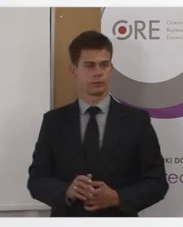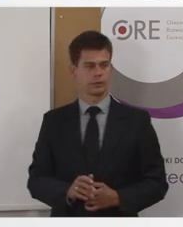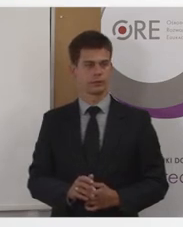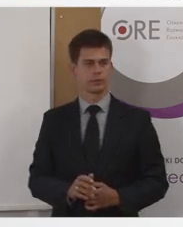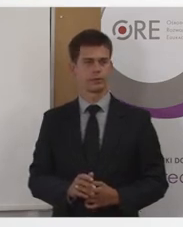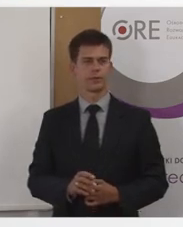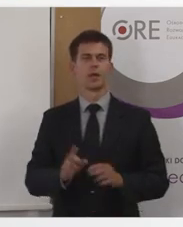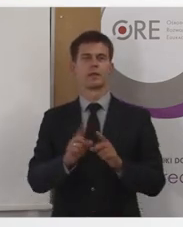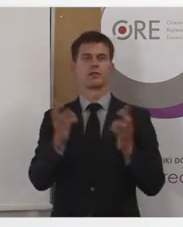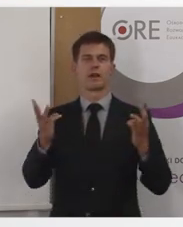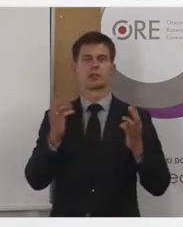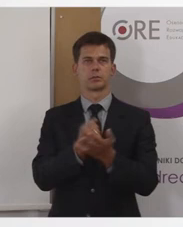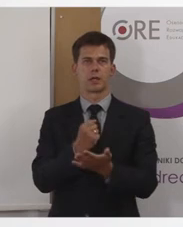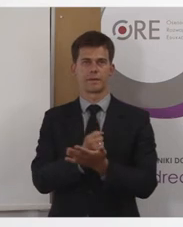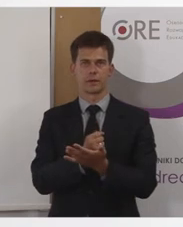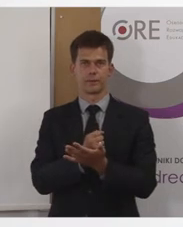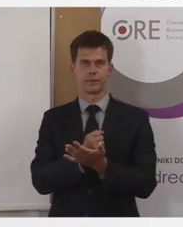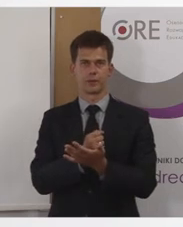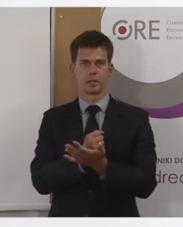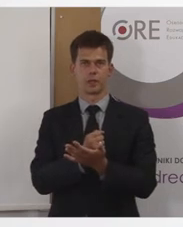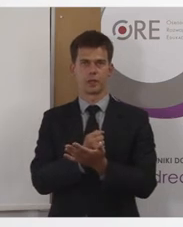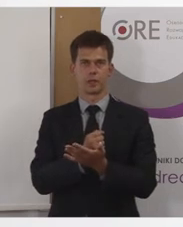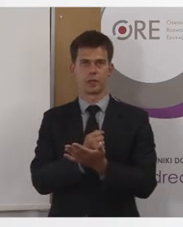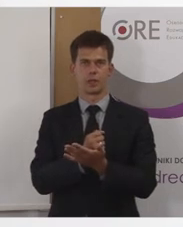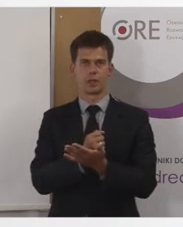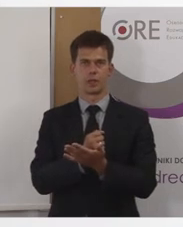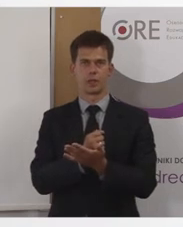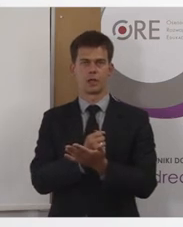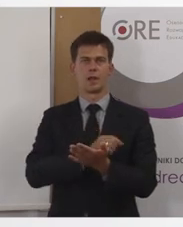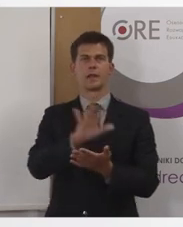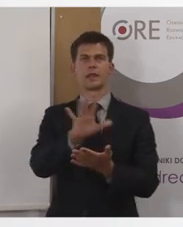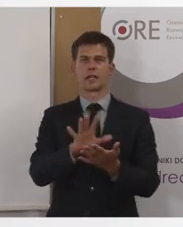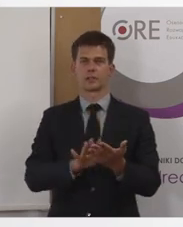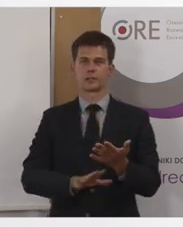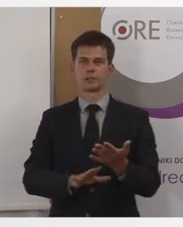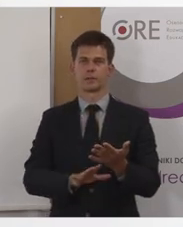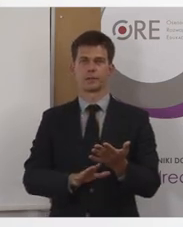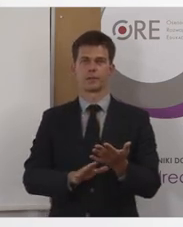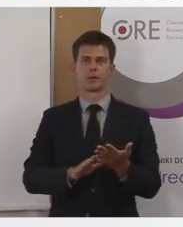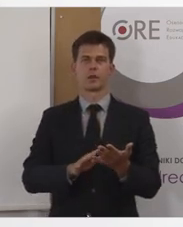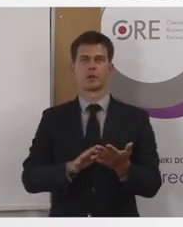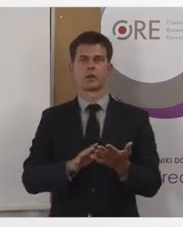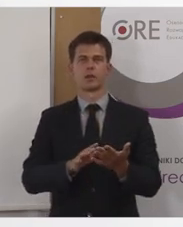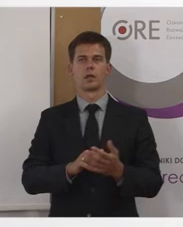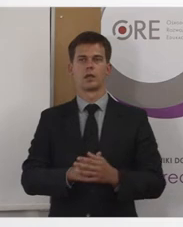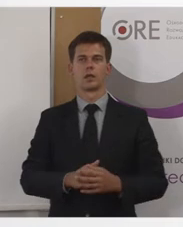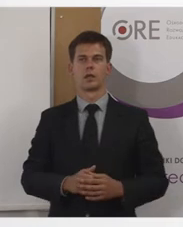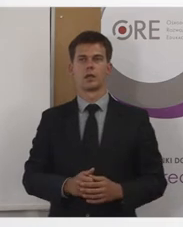Istotną też kwestią tutaj w szczególności, jeżeli chodzi o treści takie multimedialne,